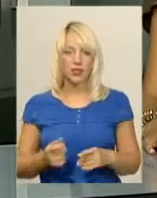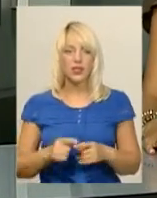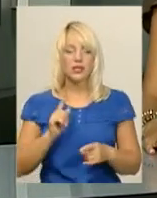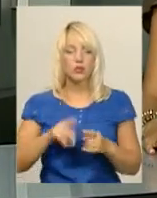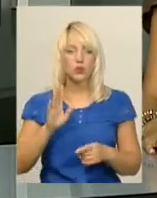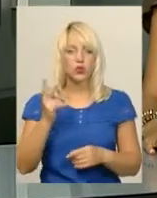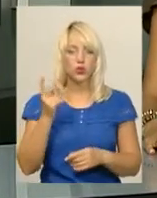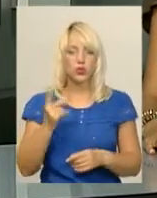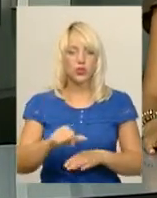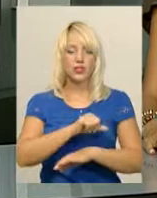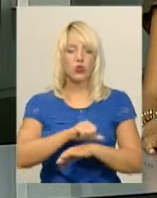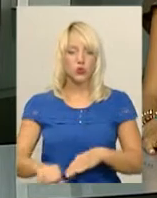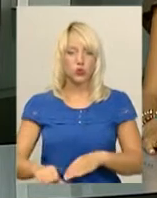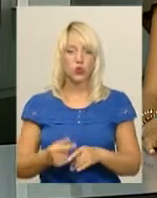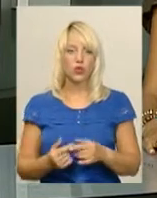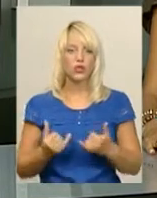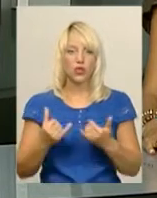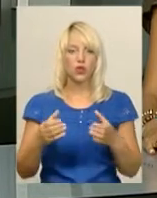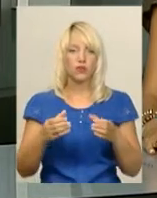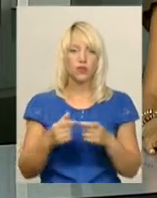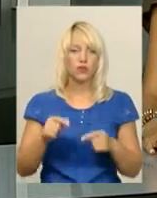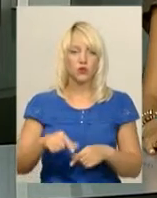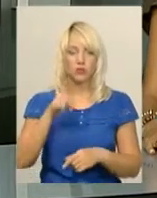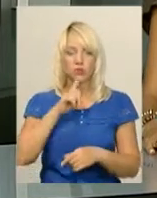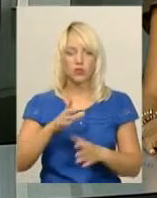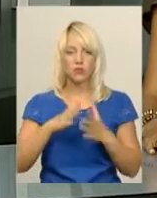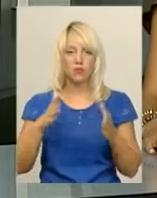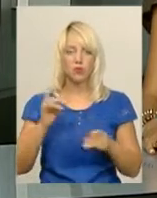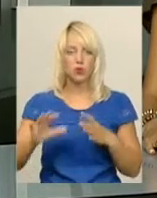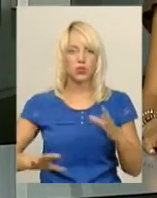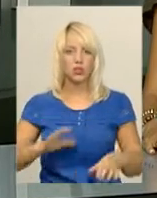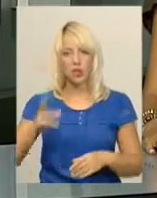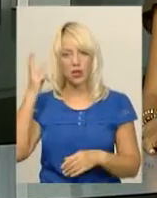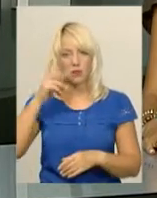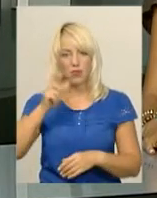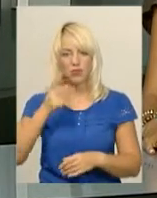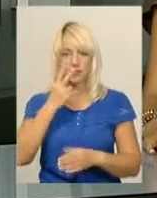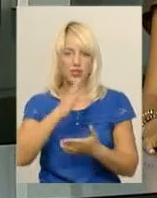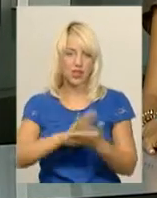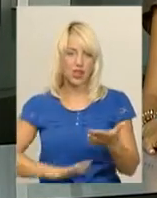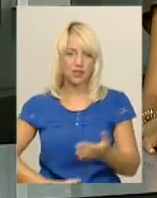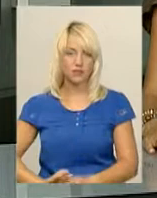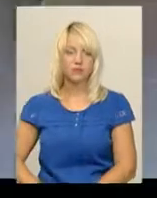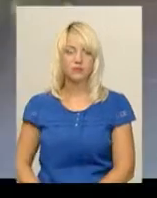Це буде другий закордонний старт для команди в цьому місяці. Більше про тренування хмельничан – дивіться далі.